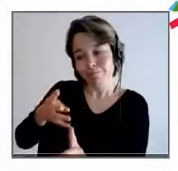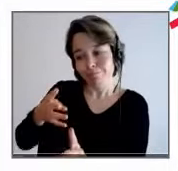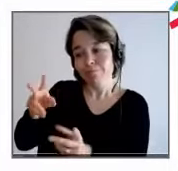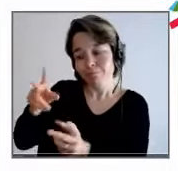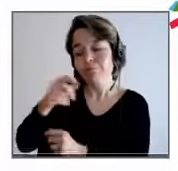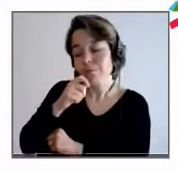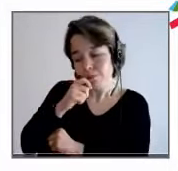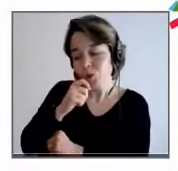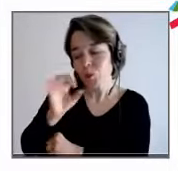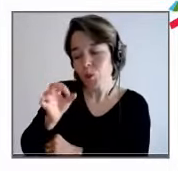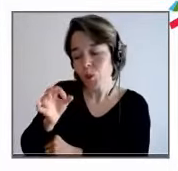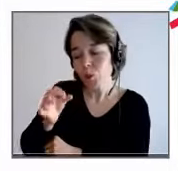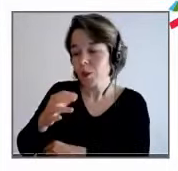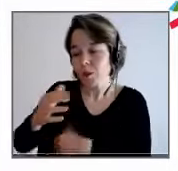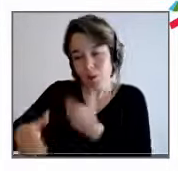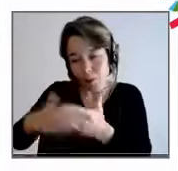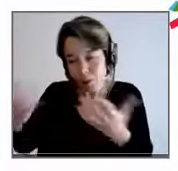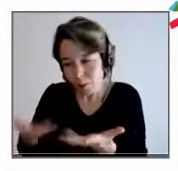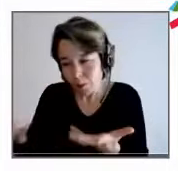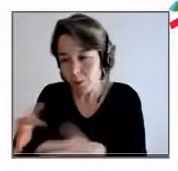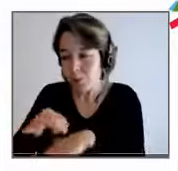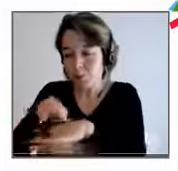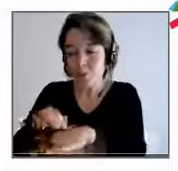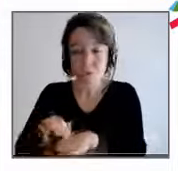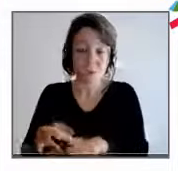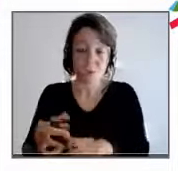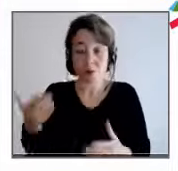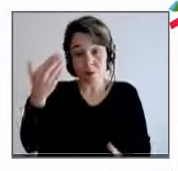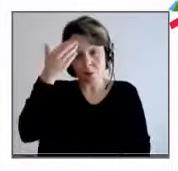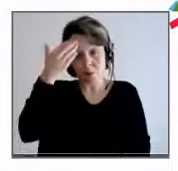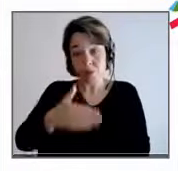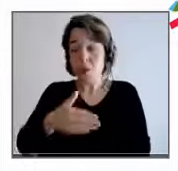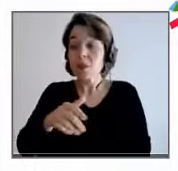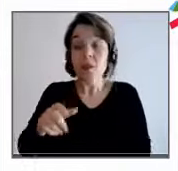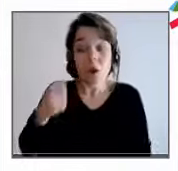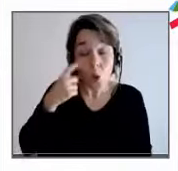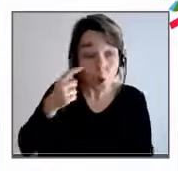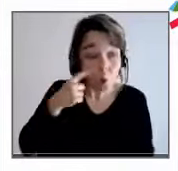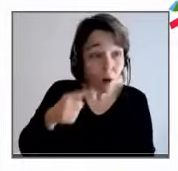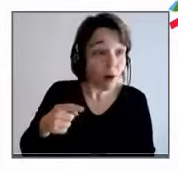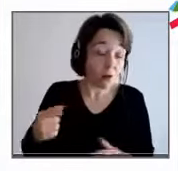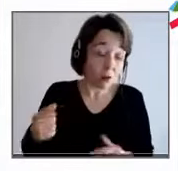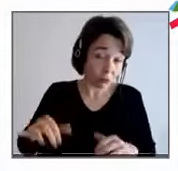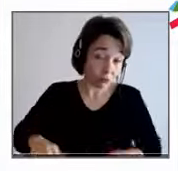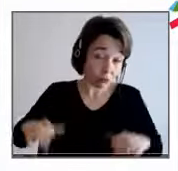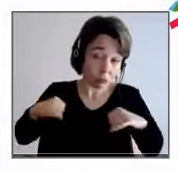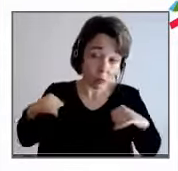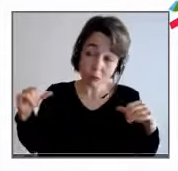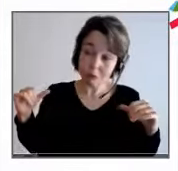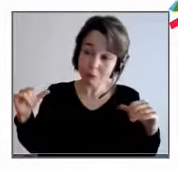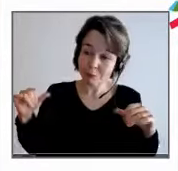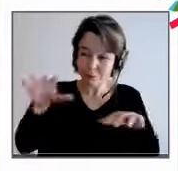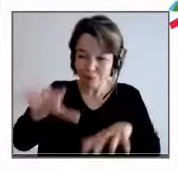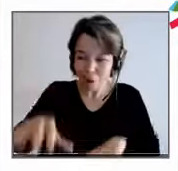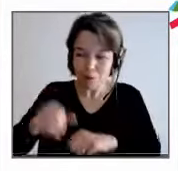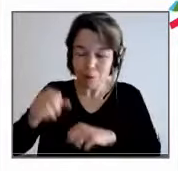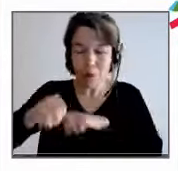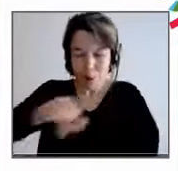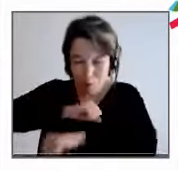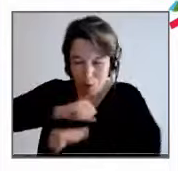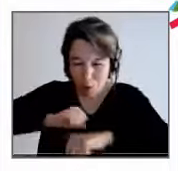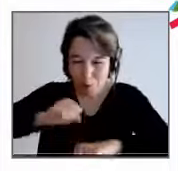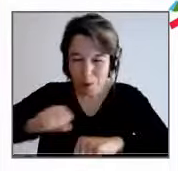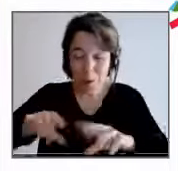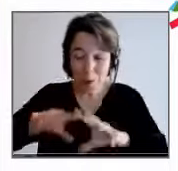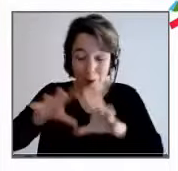meilleure volonté, et malheureusement, on le voit avec beaucoup de jeunes qui arrivent dans une entreprise, montent des projets, ils bougent des équipes, ils se font bouffer